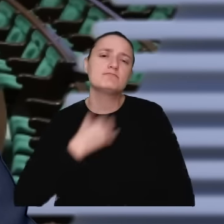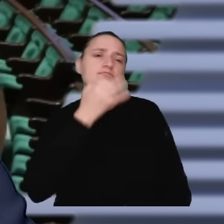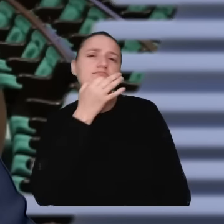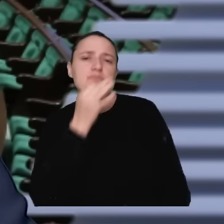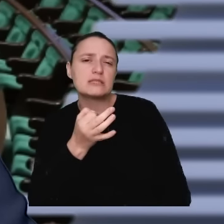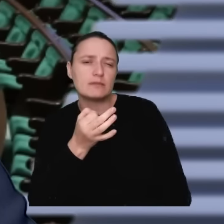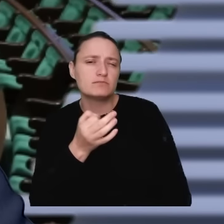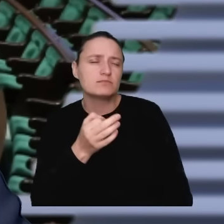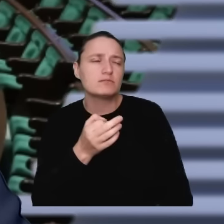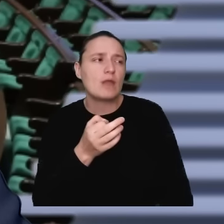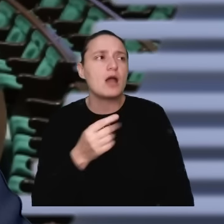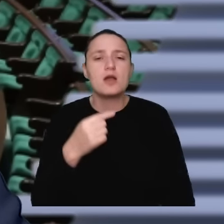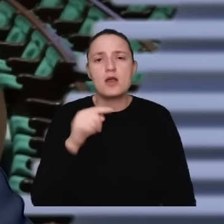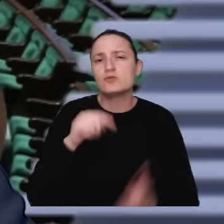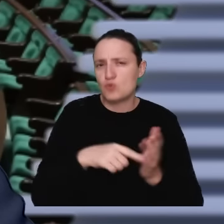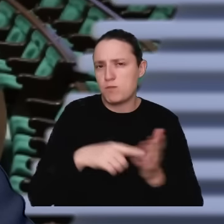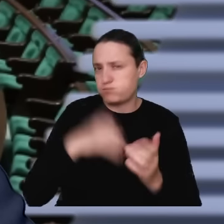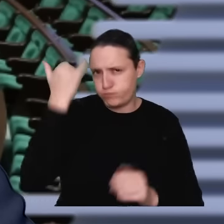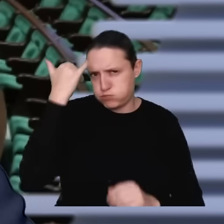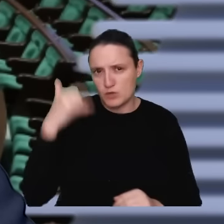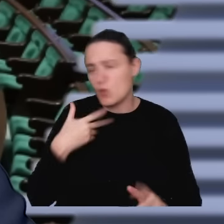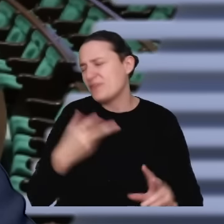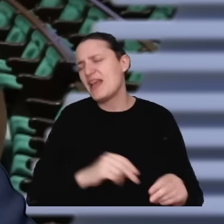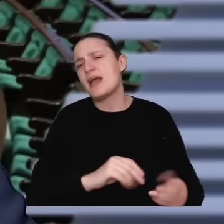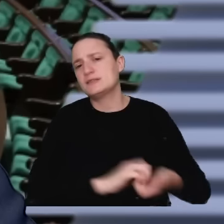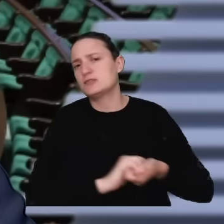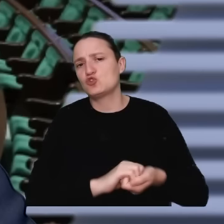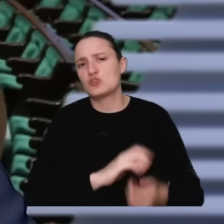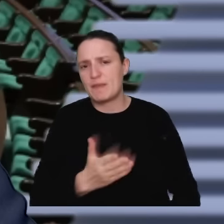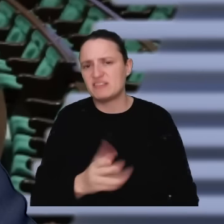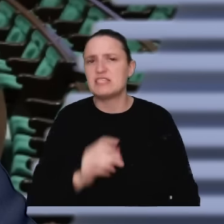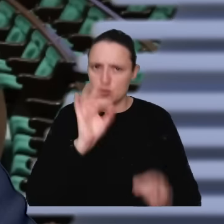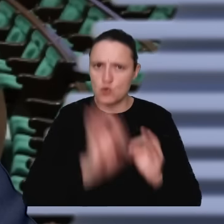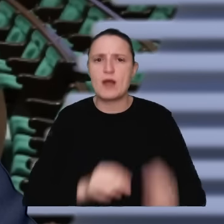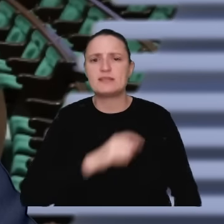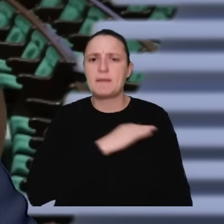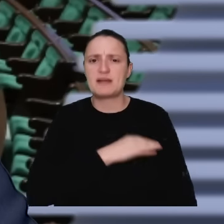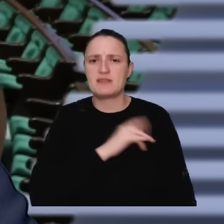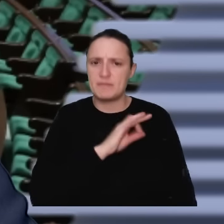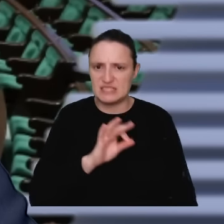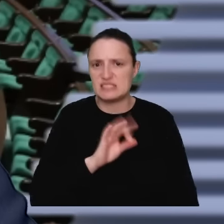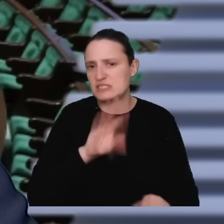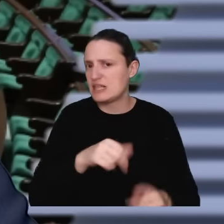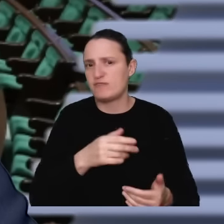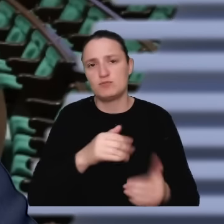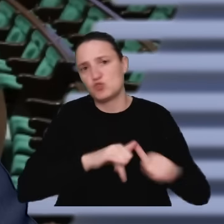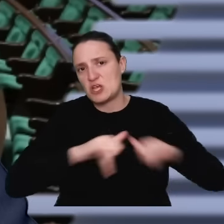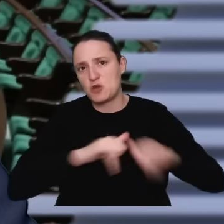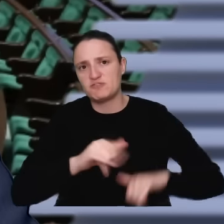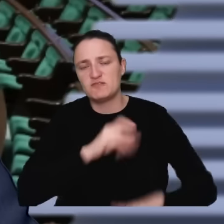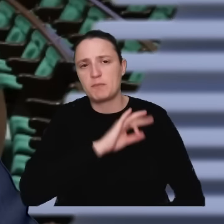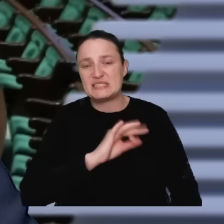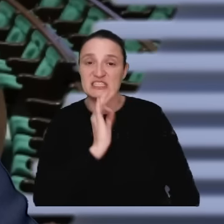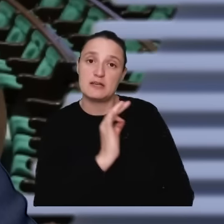było, błędem nie Zjednoczonej Prawicy, tylko Prawa i Sprawiedliwości, a może nawet samego kierownictwa, że